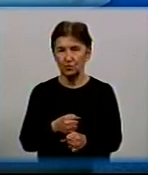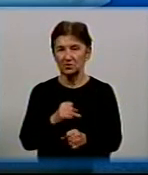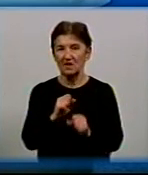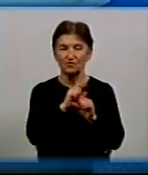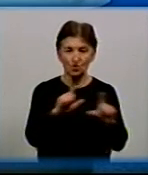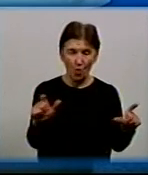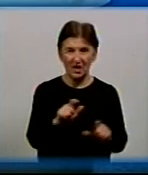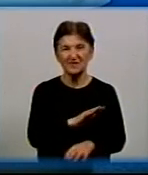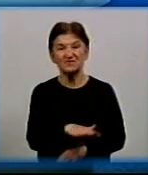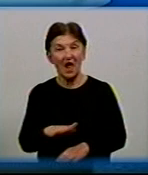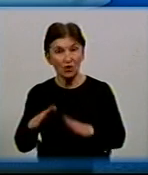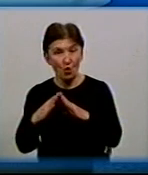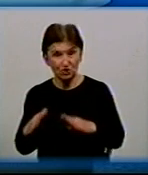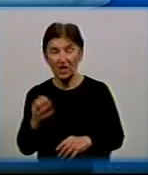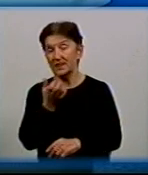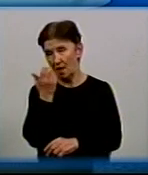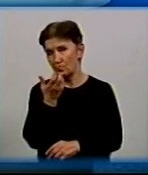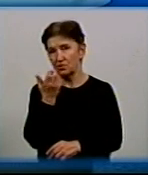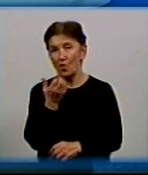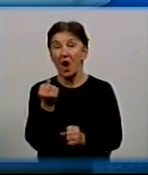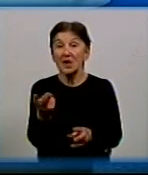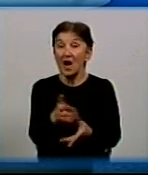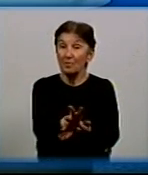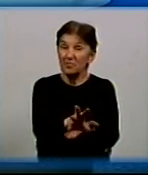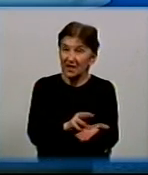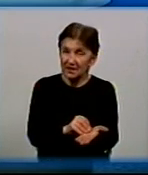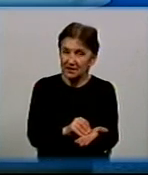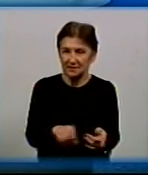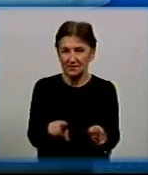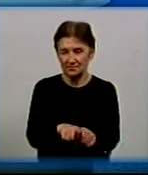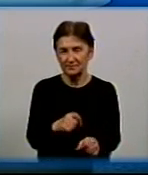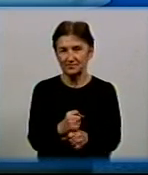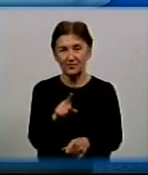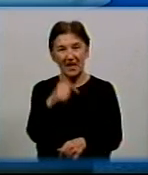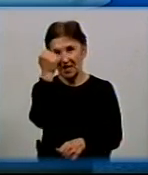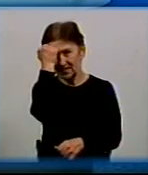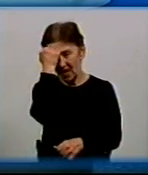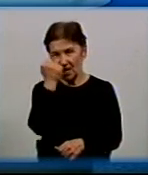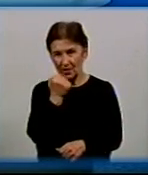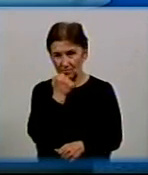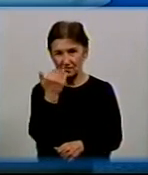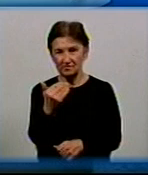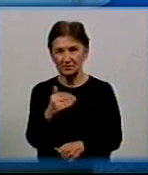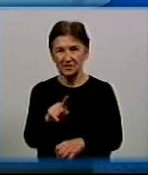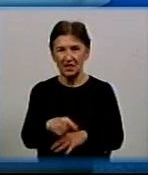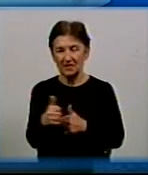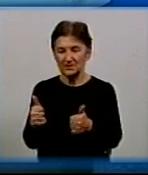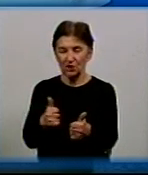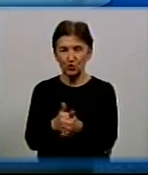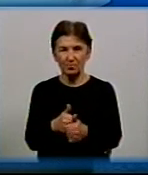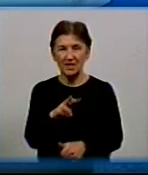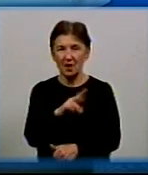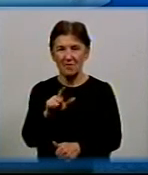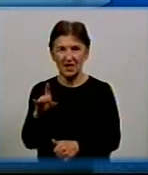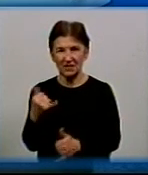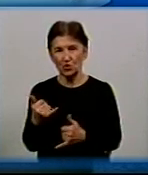і в школах тепло. Це як приклад, як потрібно діяти і надалі. Дякую вам. Олександр Мосін, заступник міського голови Кропивницького. Був в